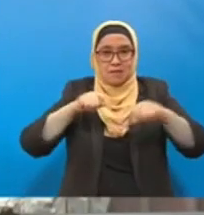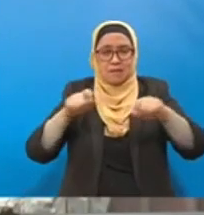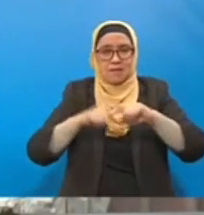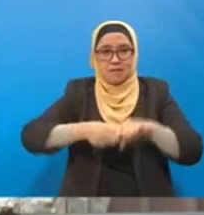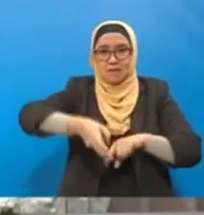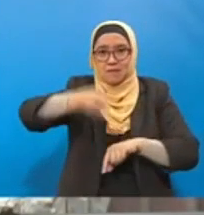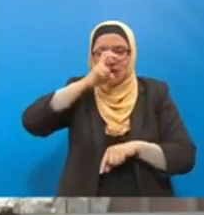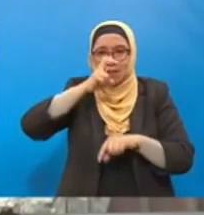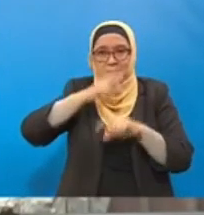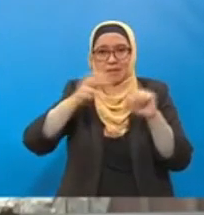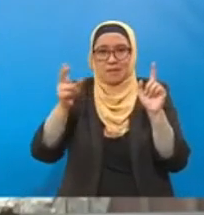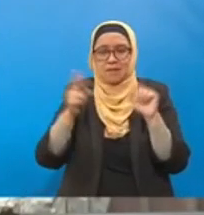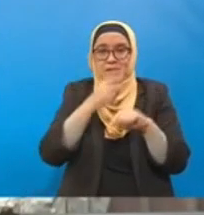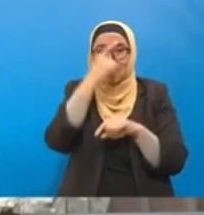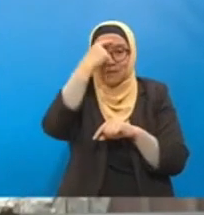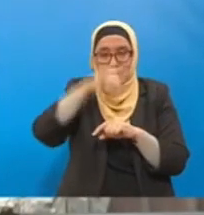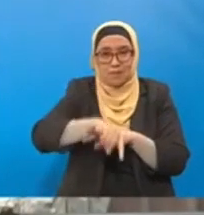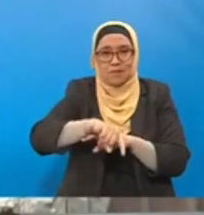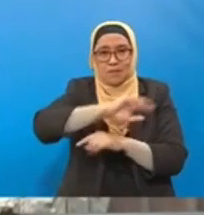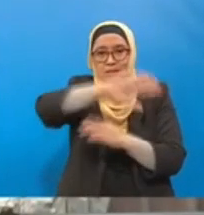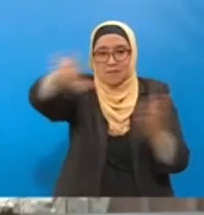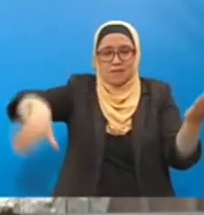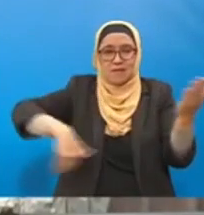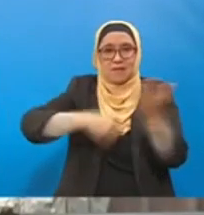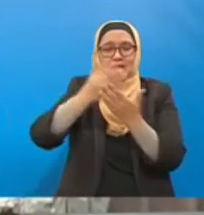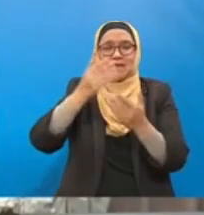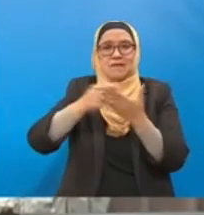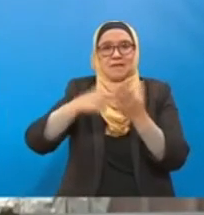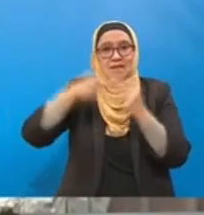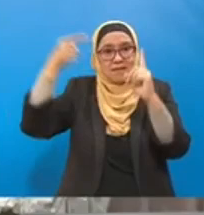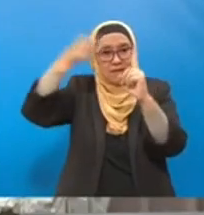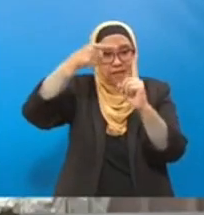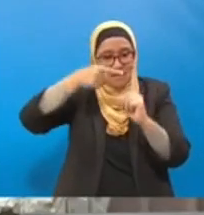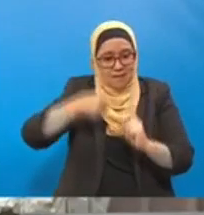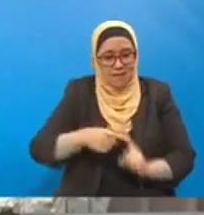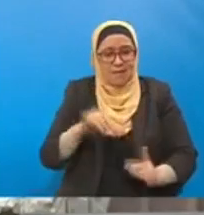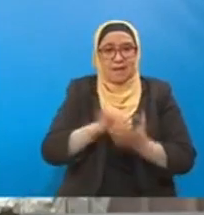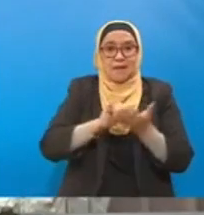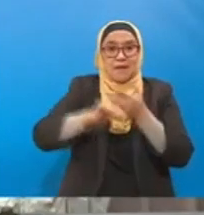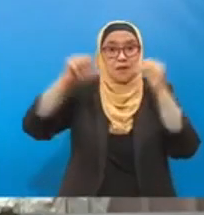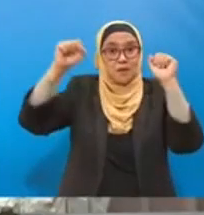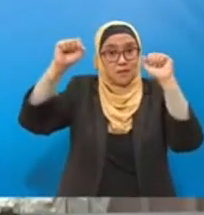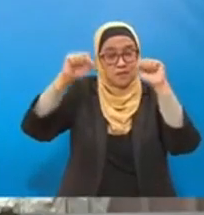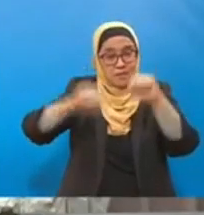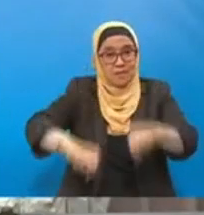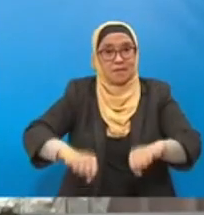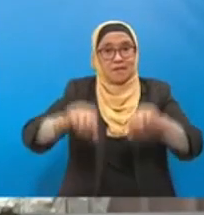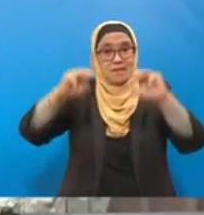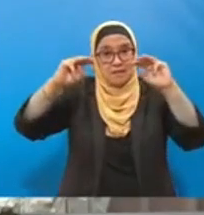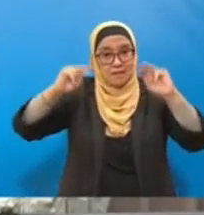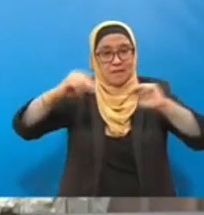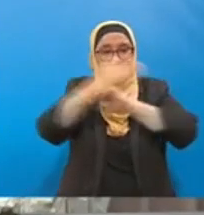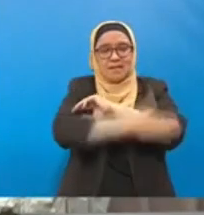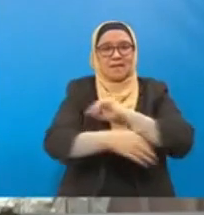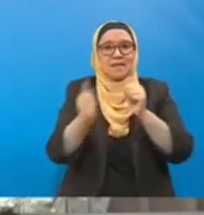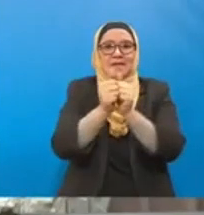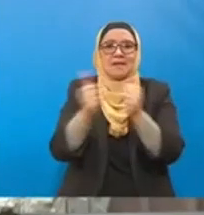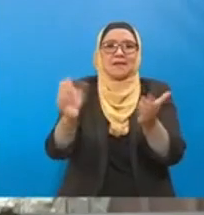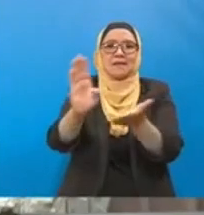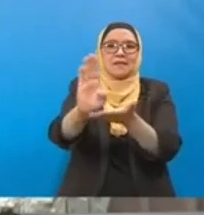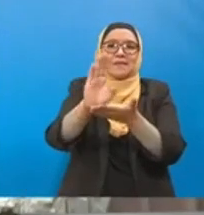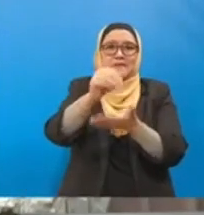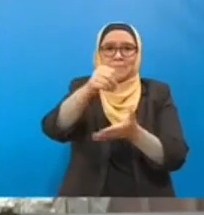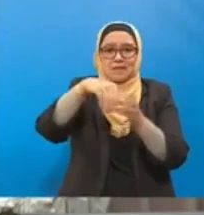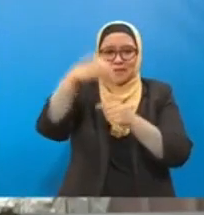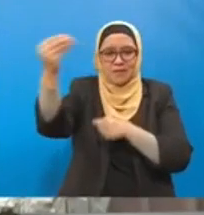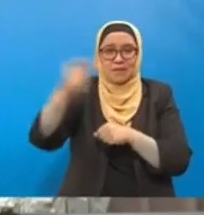keseluruhan sasaran tersebut dengan kupayaan dan kemampuan negara tanpa bantuan luar. Dan ini penting untuk